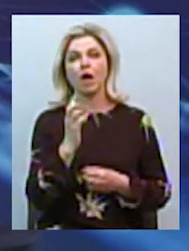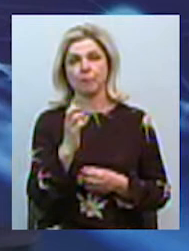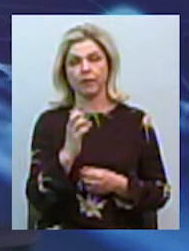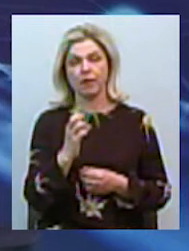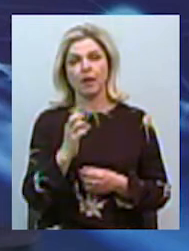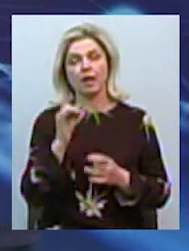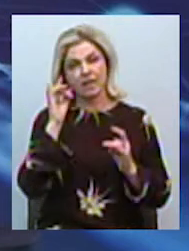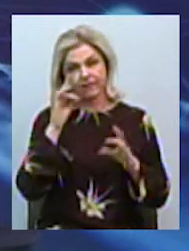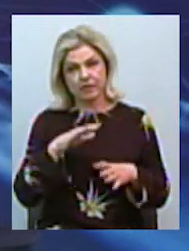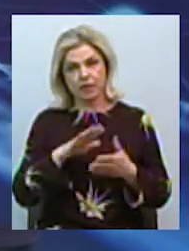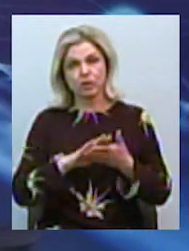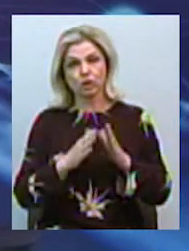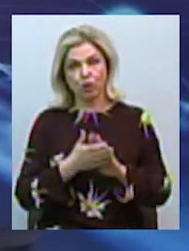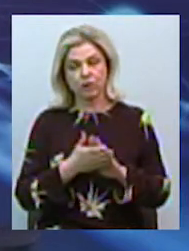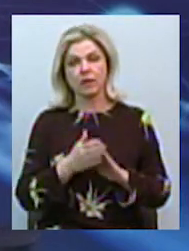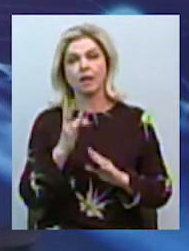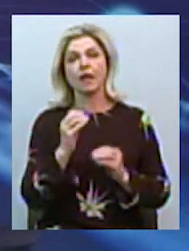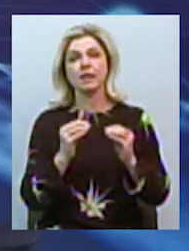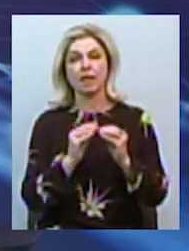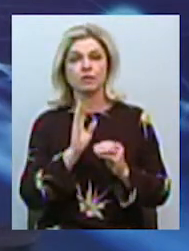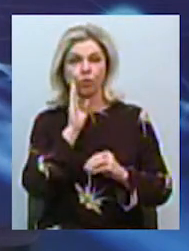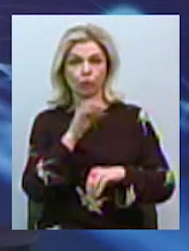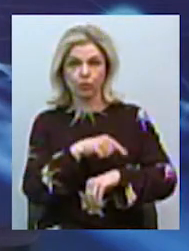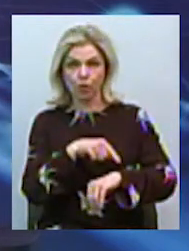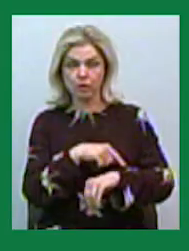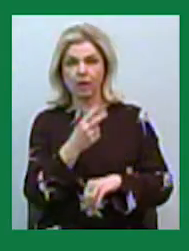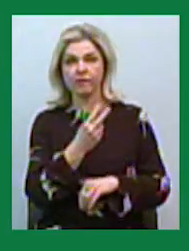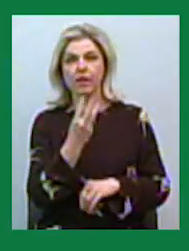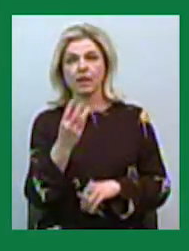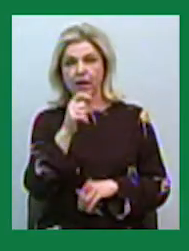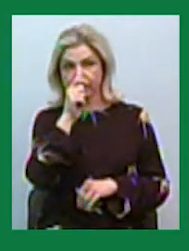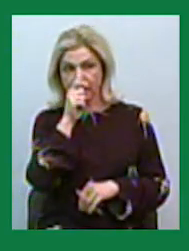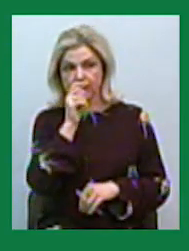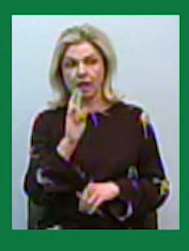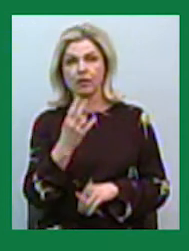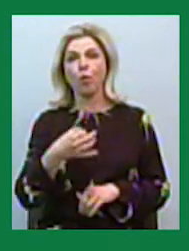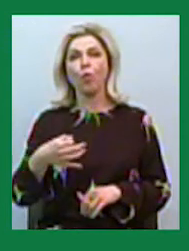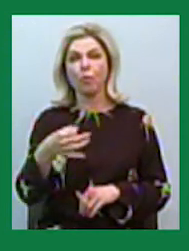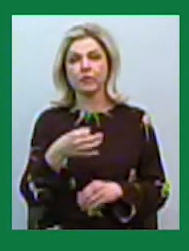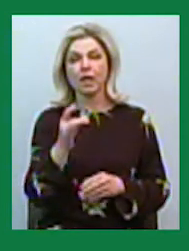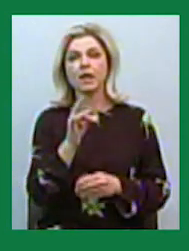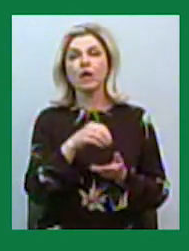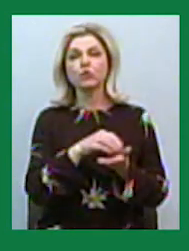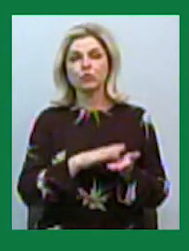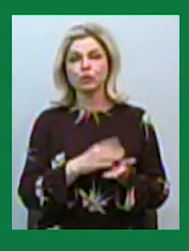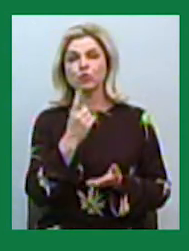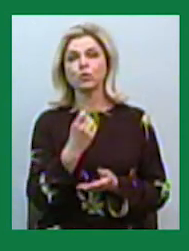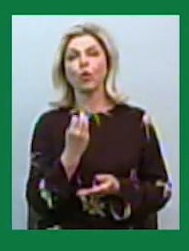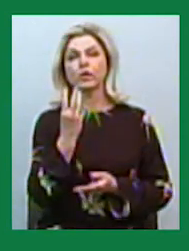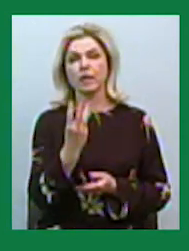Звичайною ситуацією станом на 10-ту годину 23 квітня в Миколаївській області зареєстровано 103